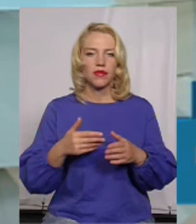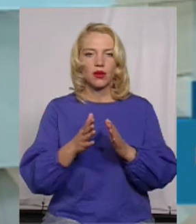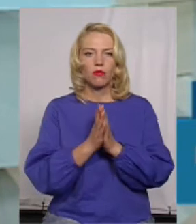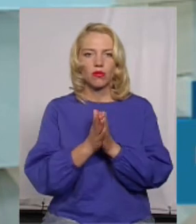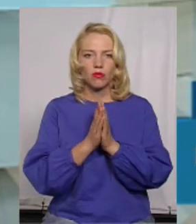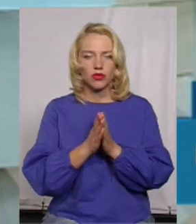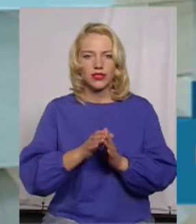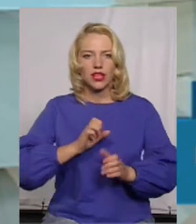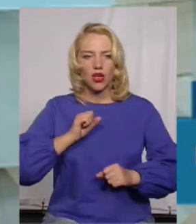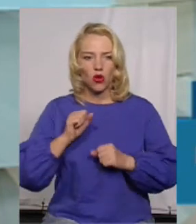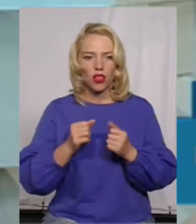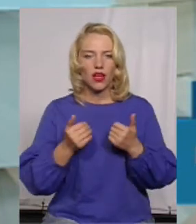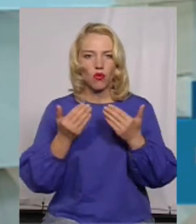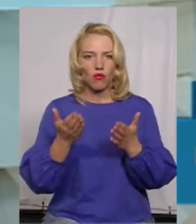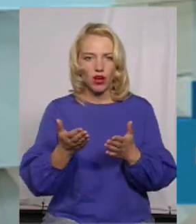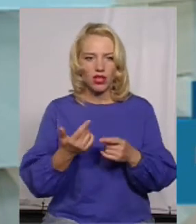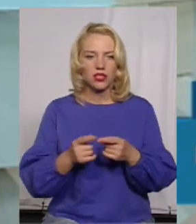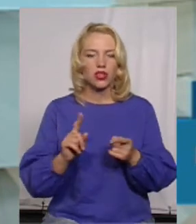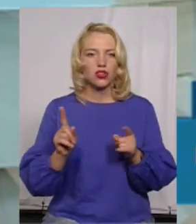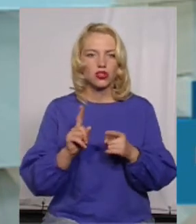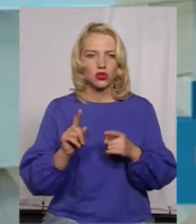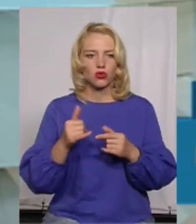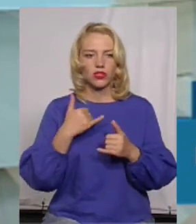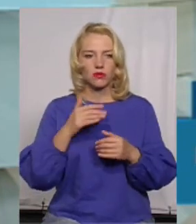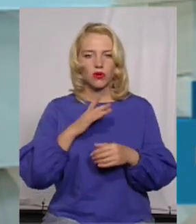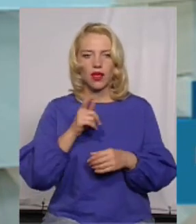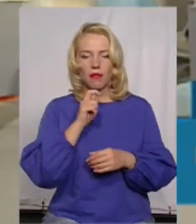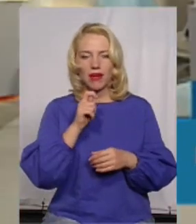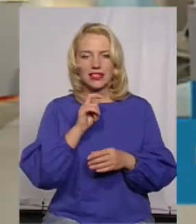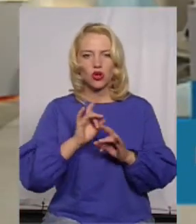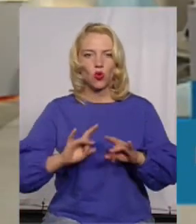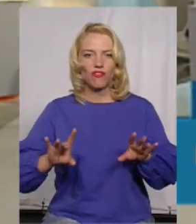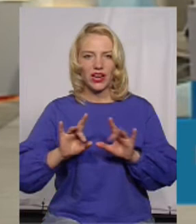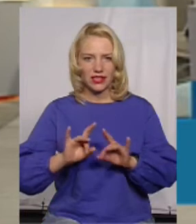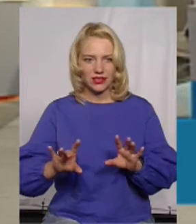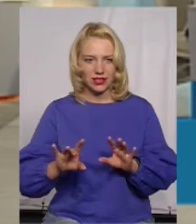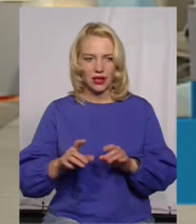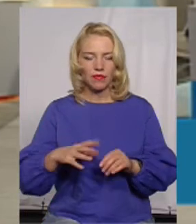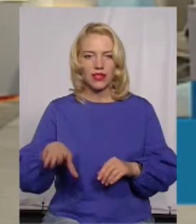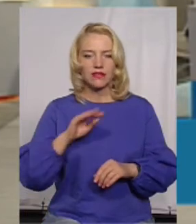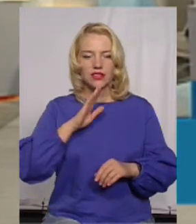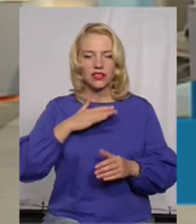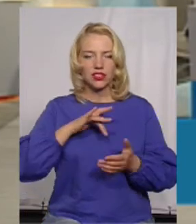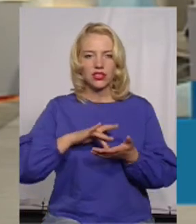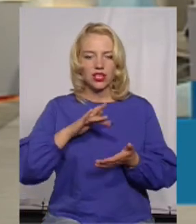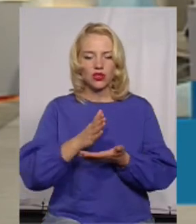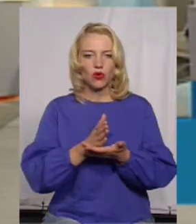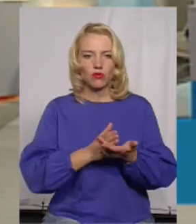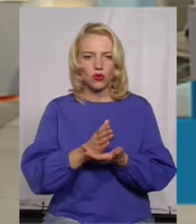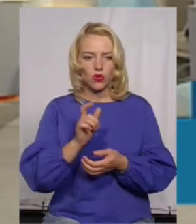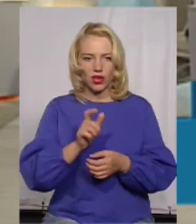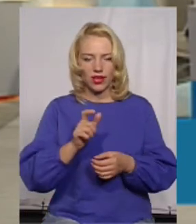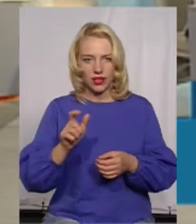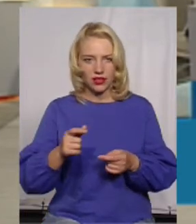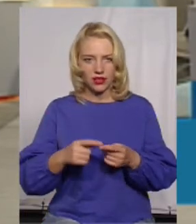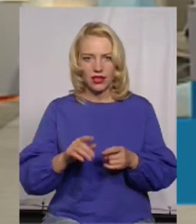попросили колег вас в тому плані, що у нас сьогодні була прес-конференція. Тобто всі наші центри обслуговування клієнтів, наскільки